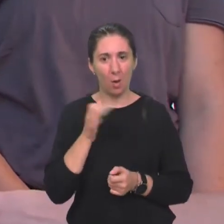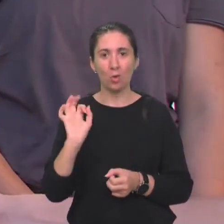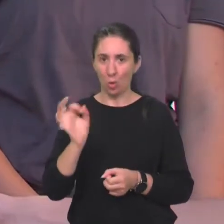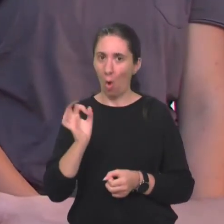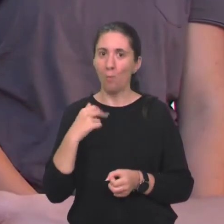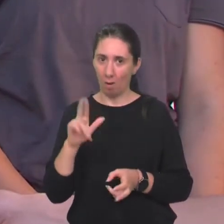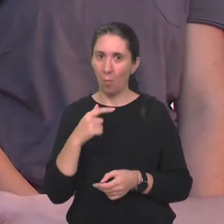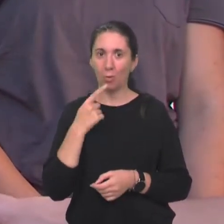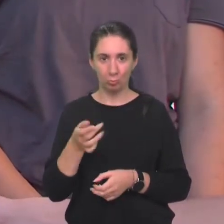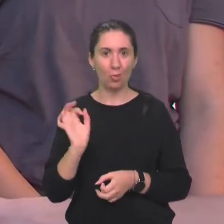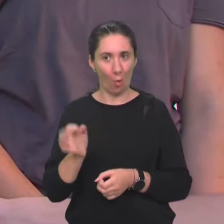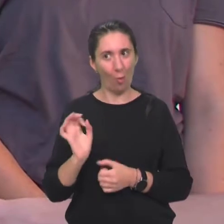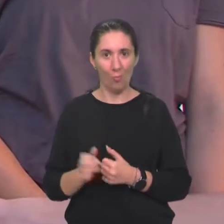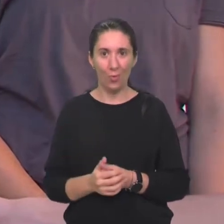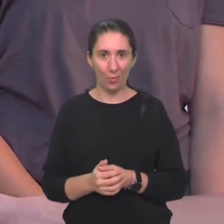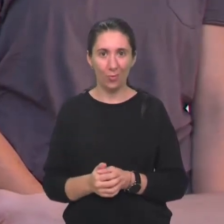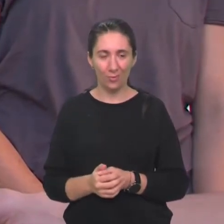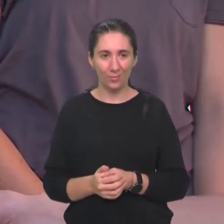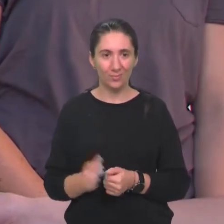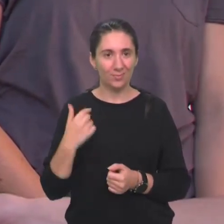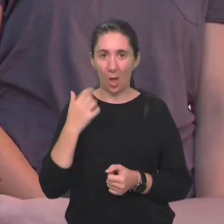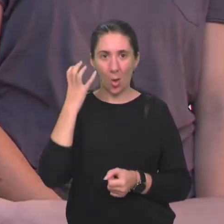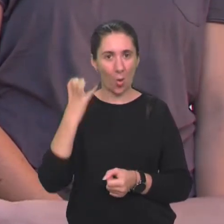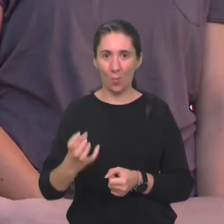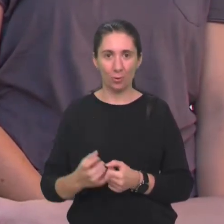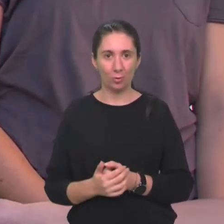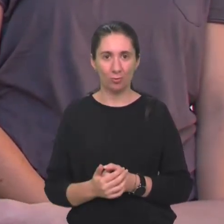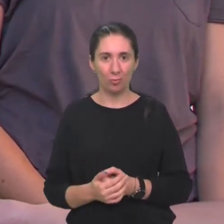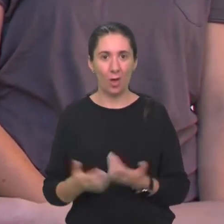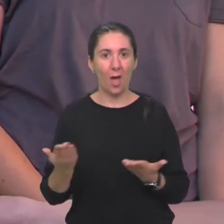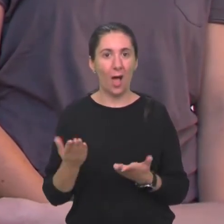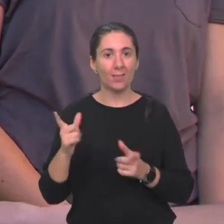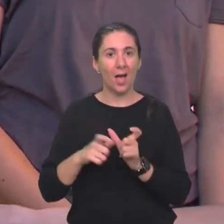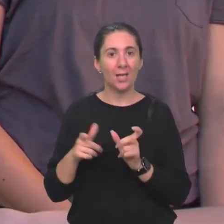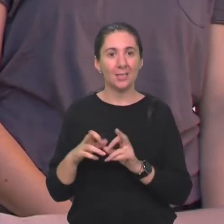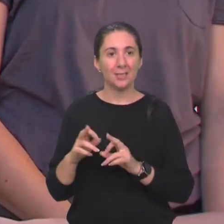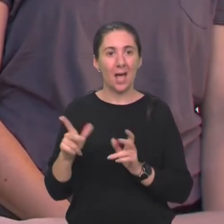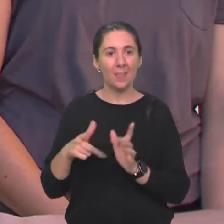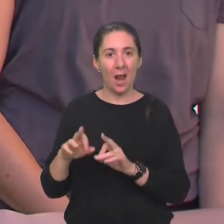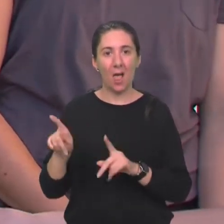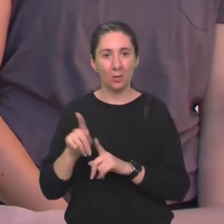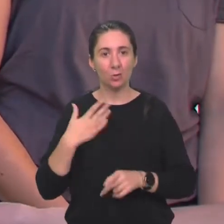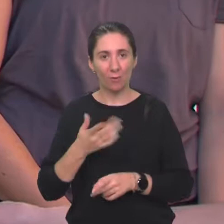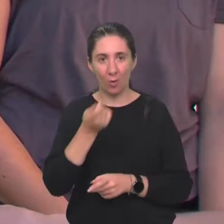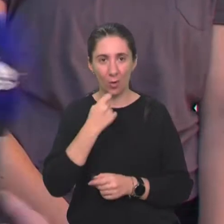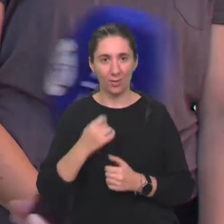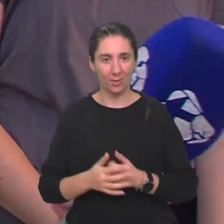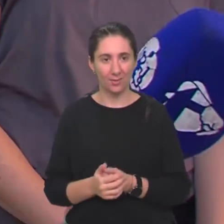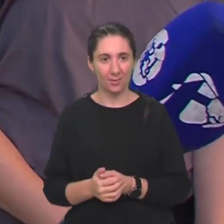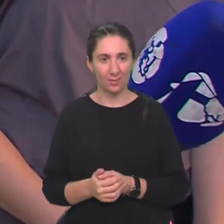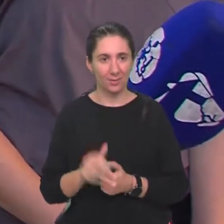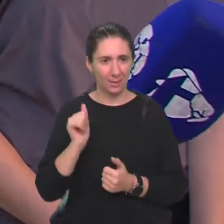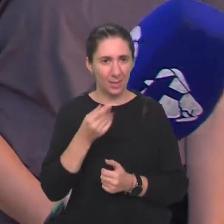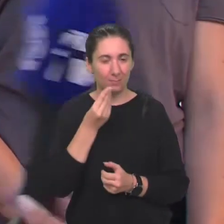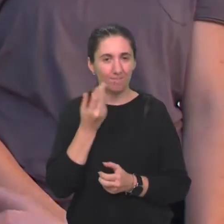mogu vam reći. Dobro je. Uh, ja ju ubožava, ali teta Sanela isto ju voli jest. Je li